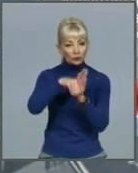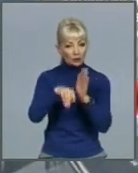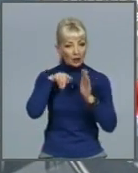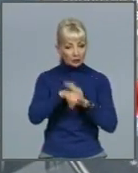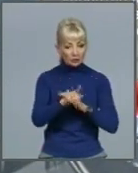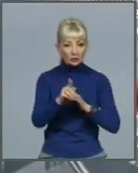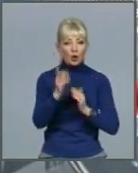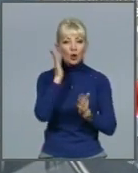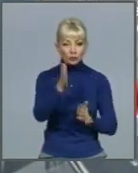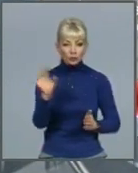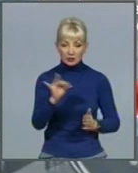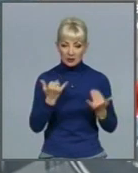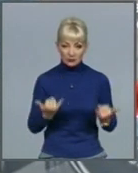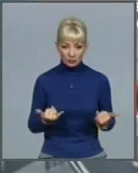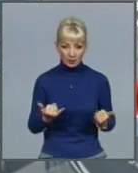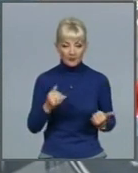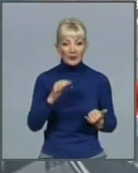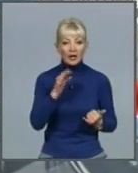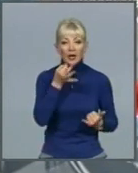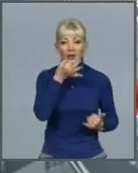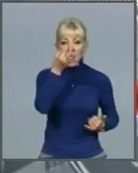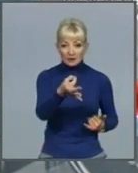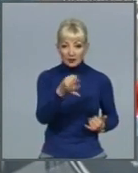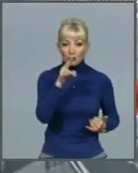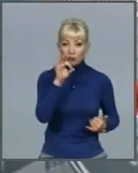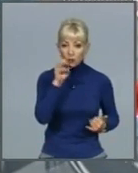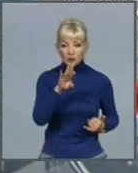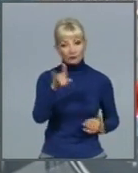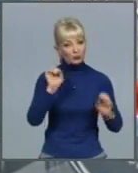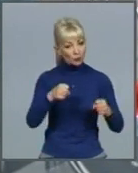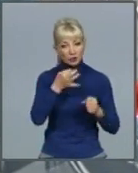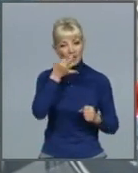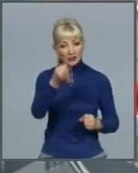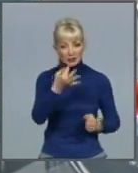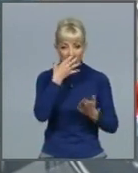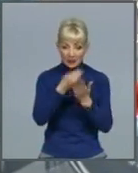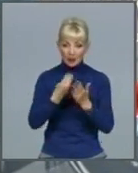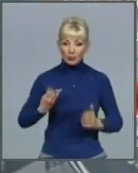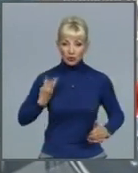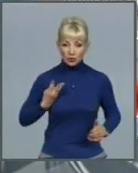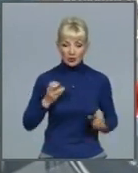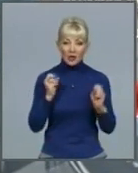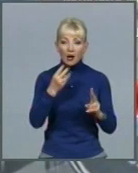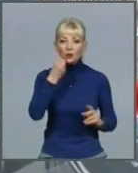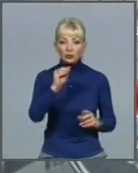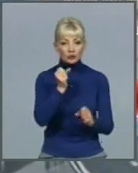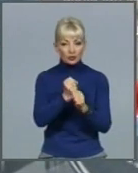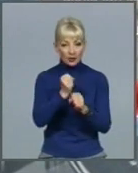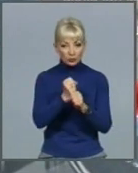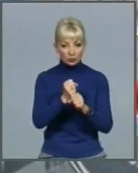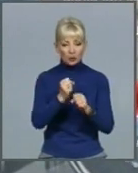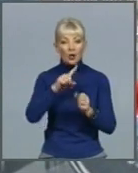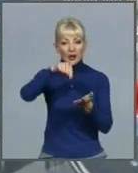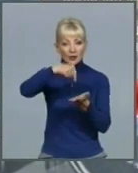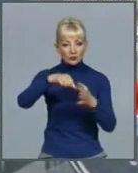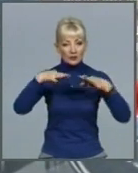сьогодні. В коментаріях під цим постом ви можете оставити свої пожелання о тому, як улучшити роботу общественного транспорту в період